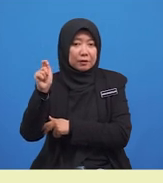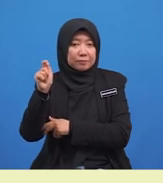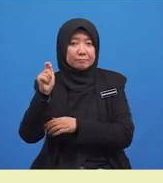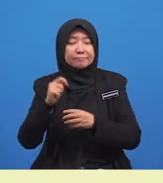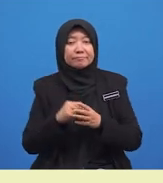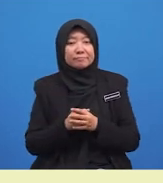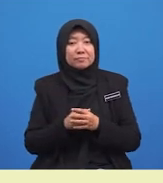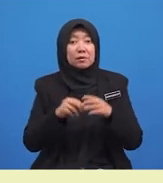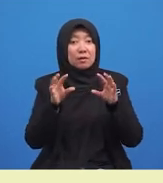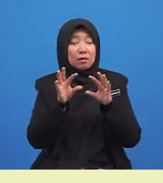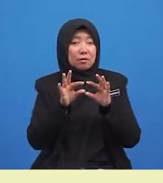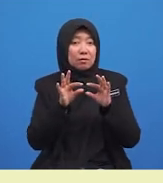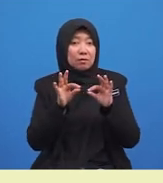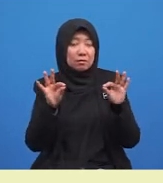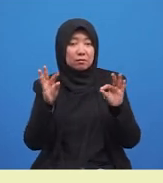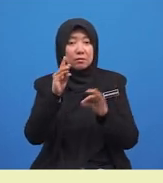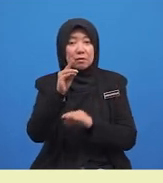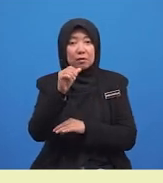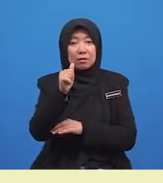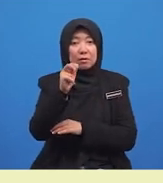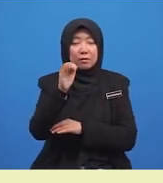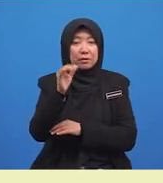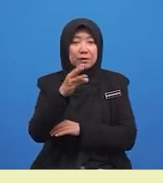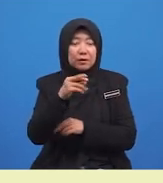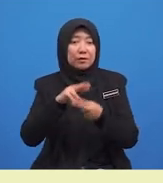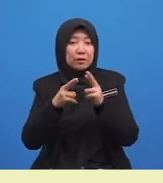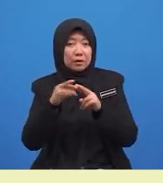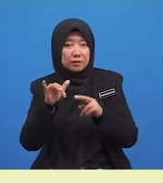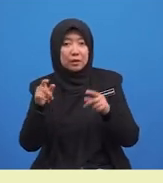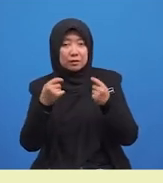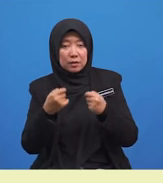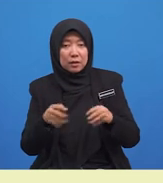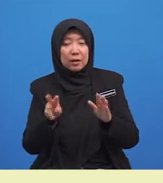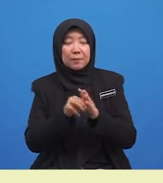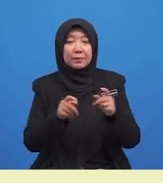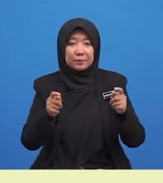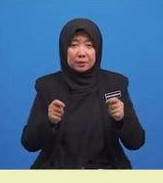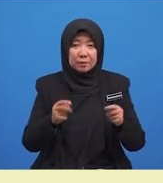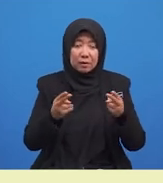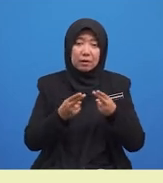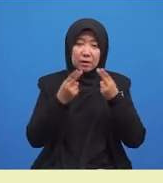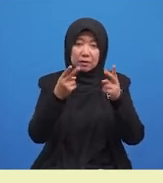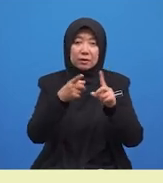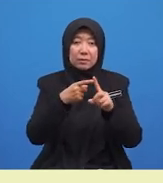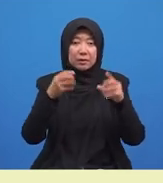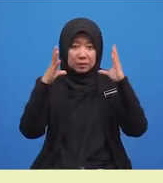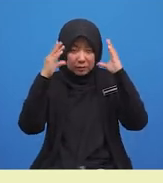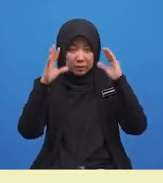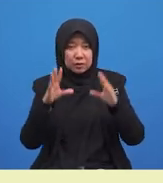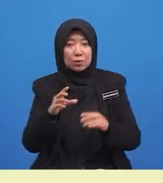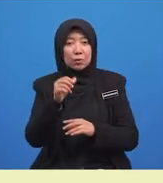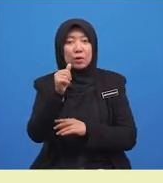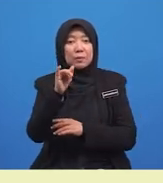Ayat Dania dan rakan-rakannya telah menerima hadiah daripada cikgu Aimi.